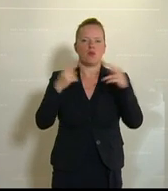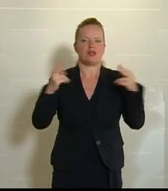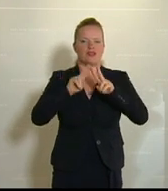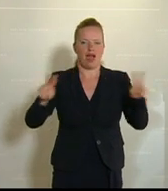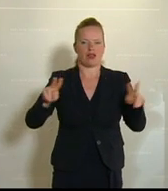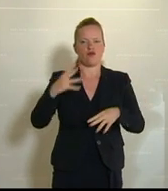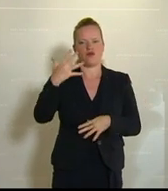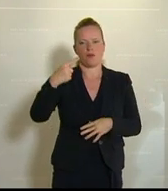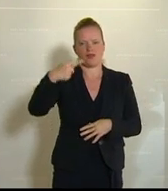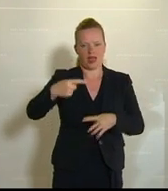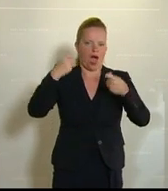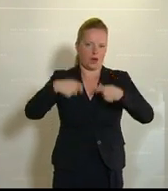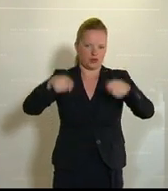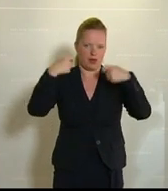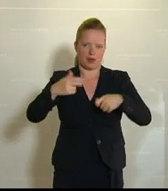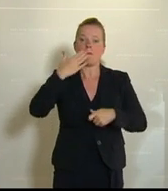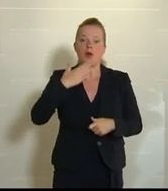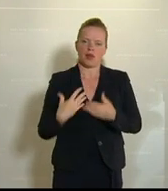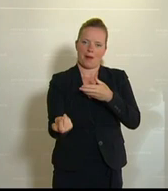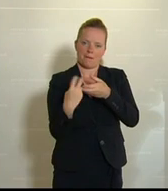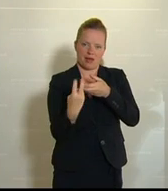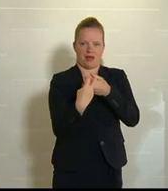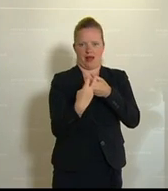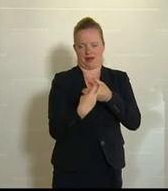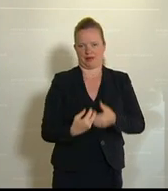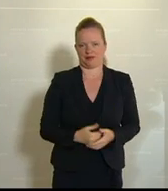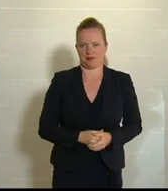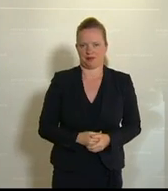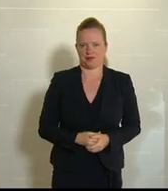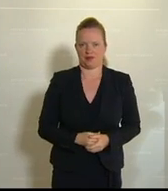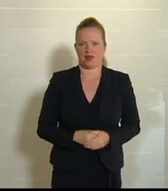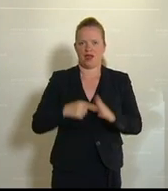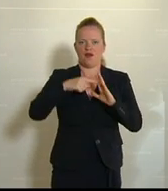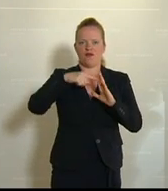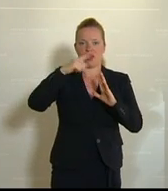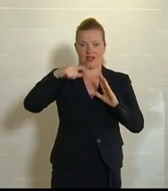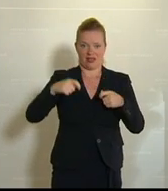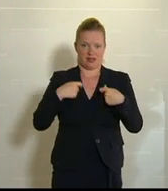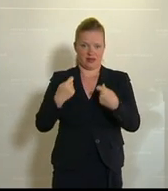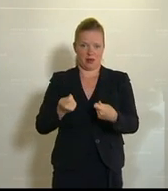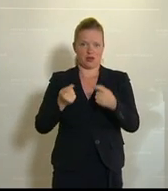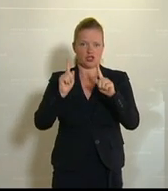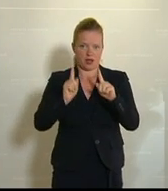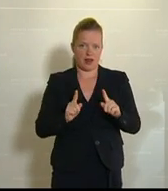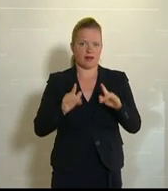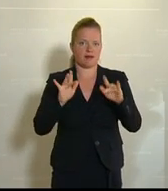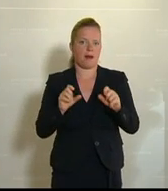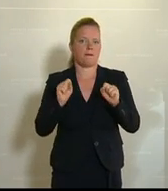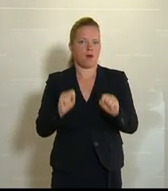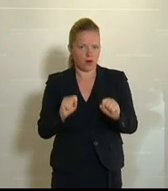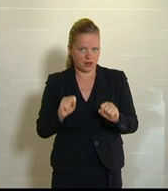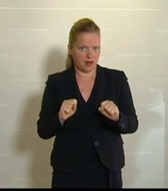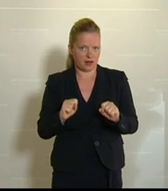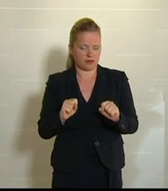5G-Ausbau auch beteiligen wollen und beteiligen werden. Der frequenzgebenden Stelle kommt eben die Möglichkeit